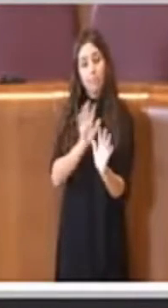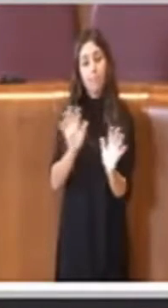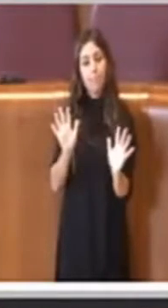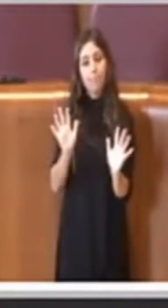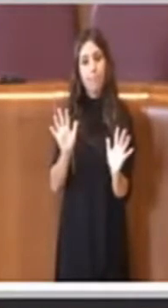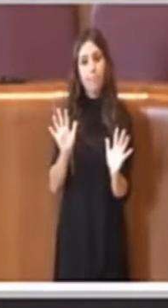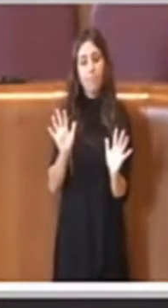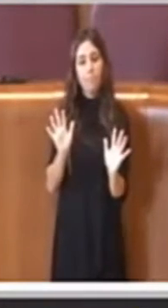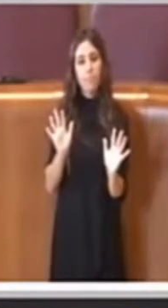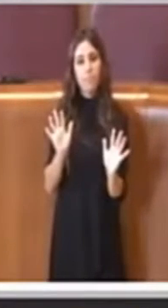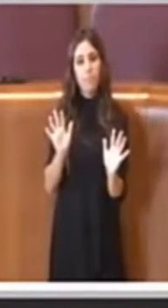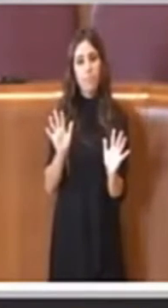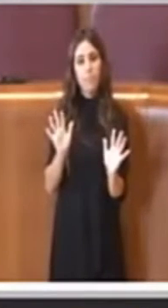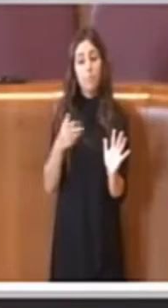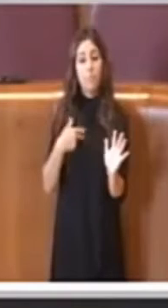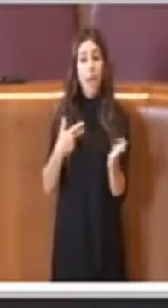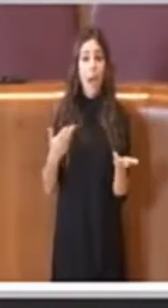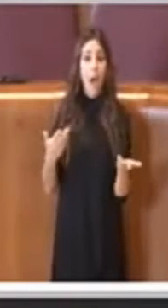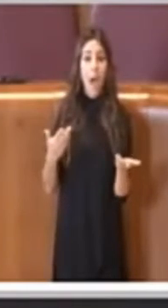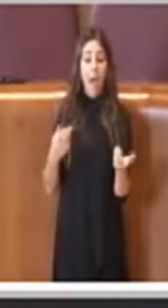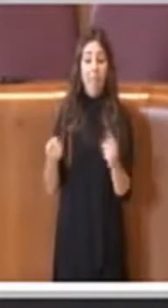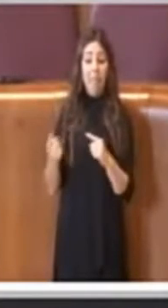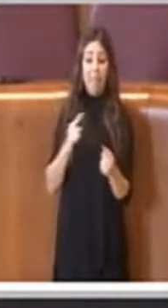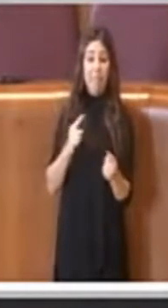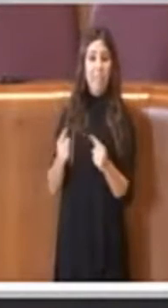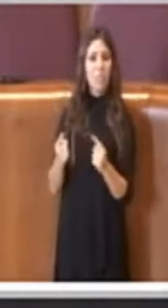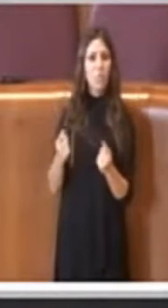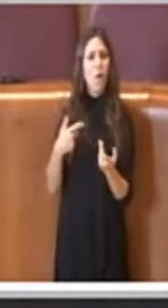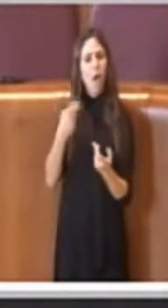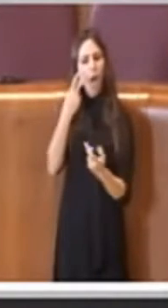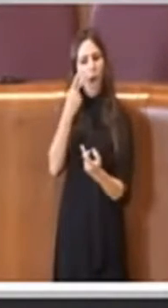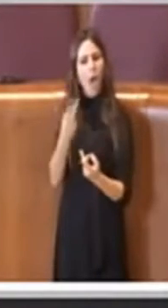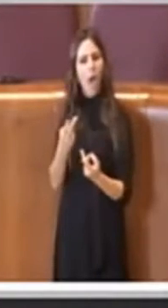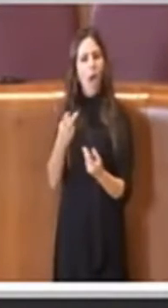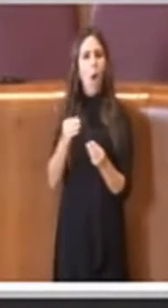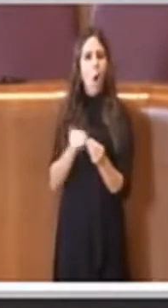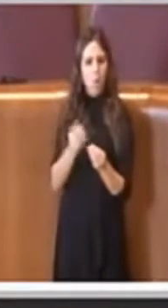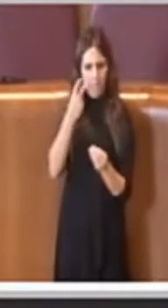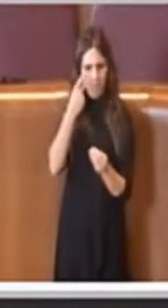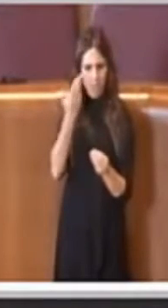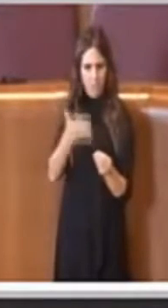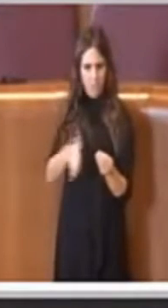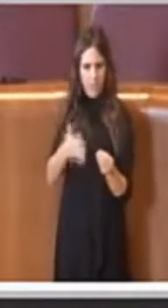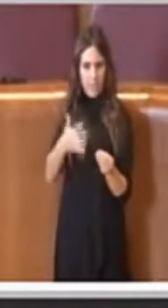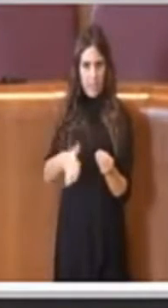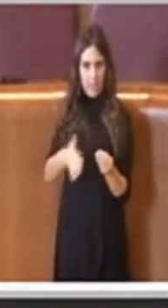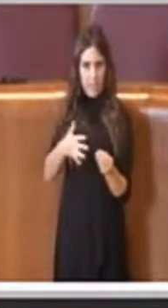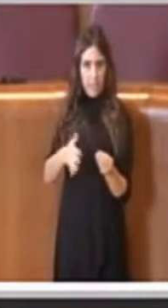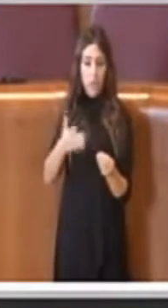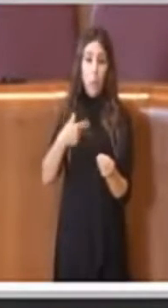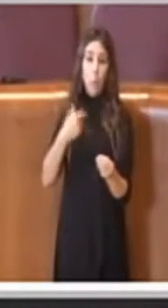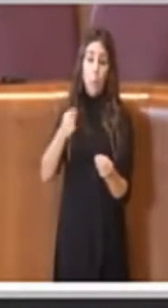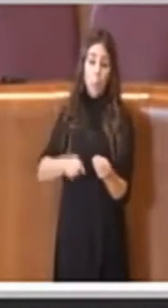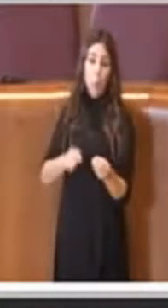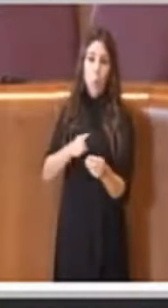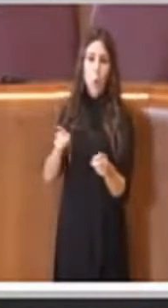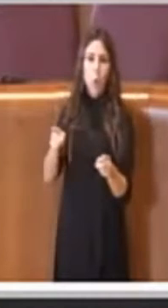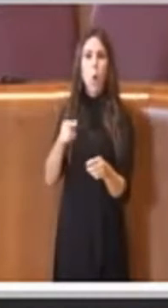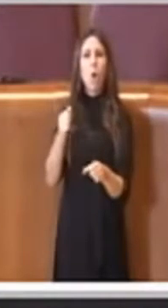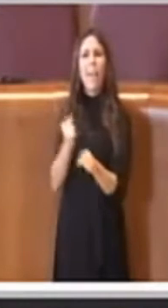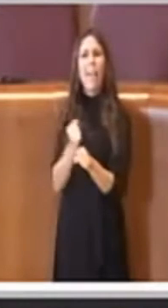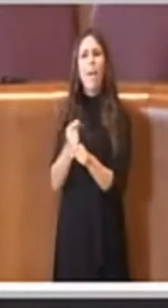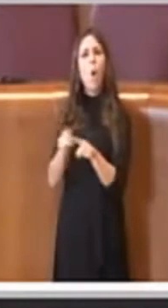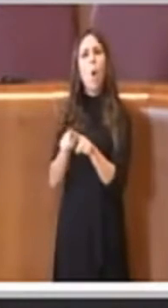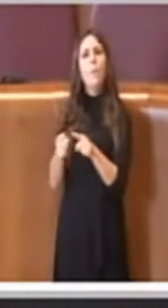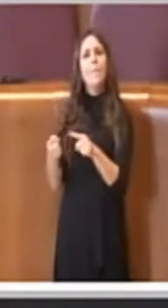visto anche per come è andata la discussione, visto che in realtà si sta facendo veramente ostruzionismo e c'è